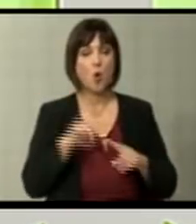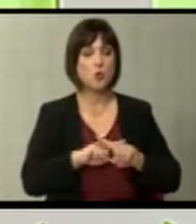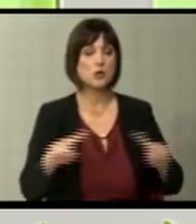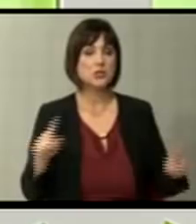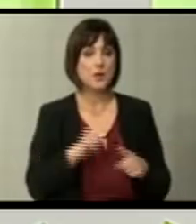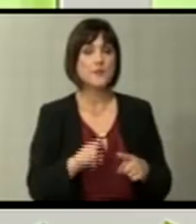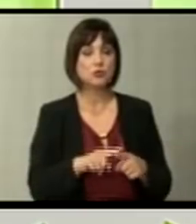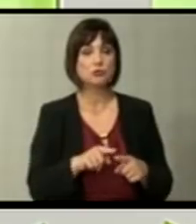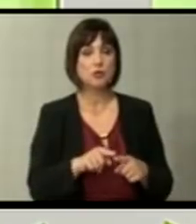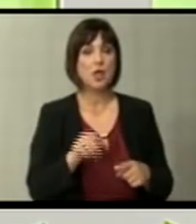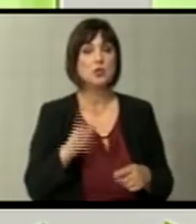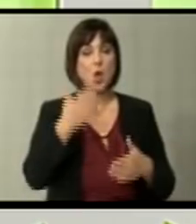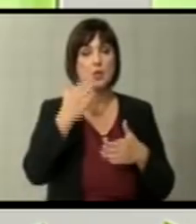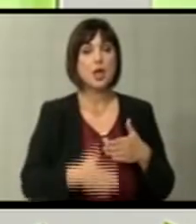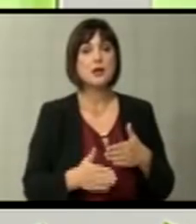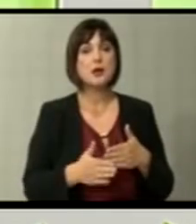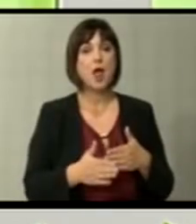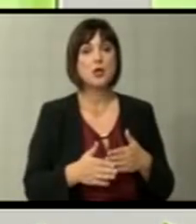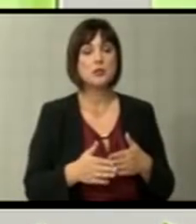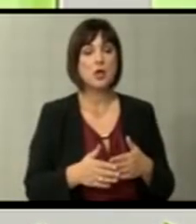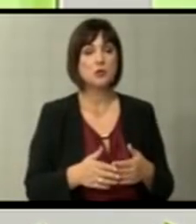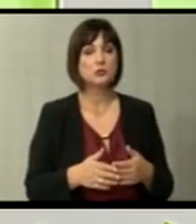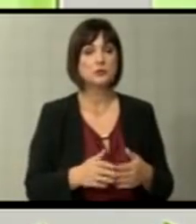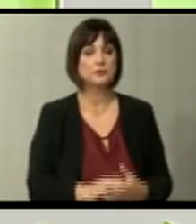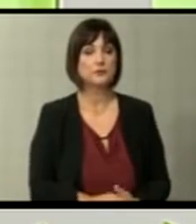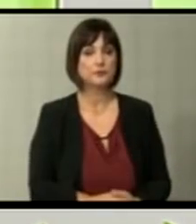меѓутоа на крајот на денот